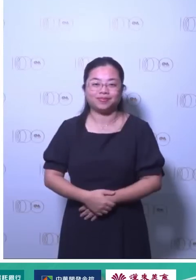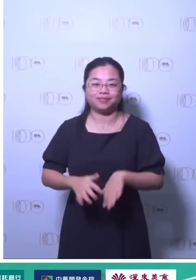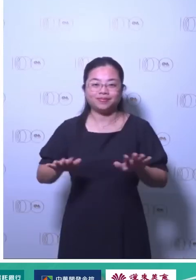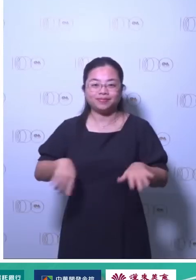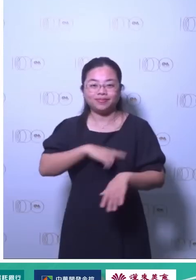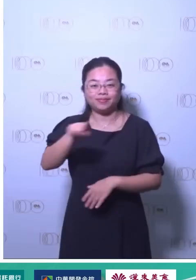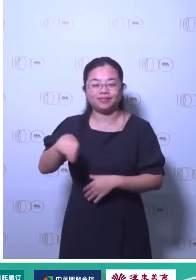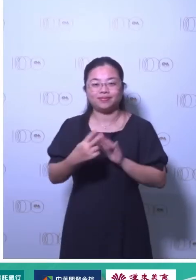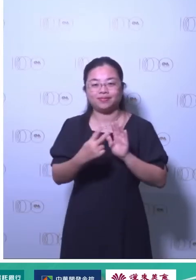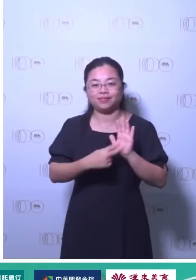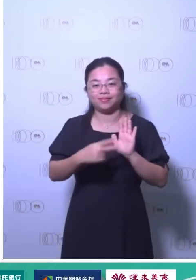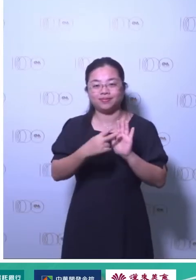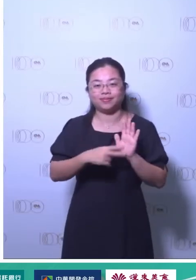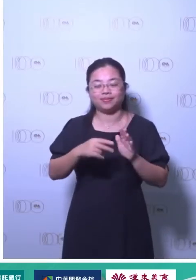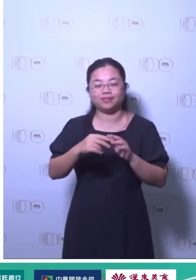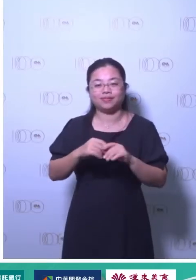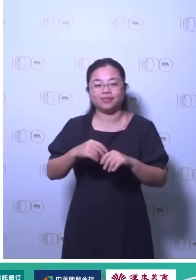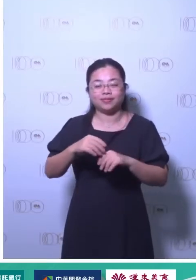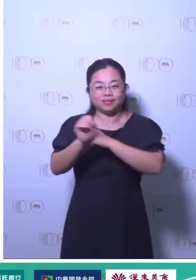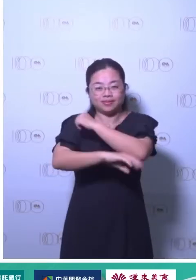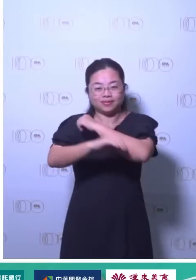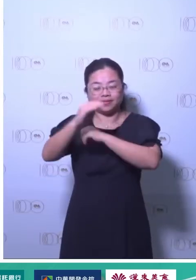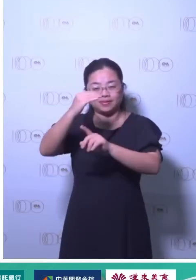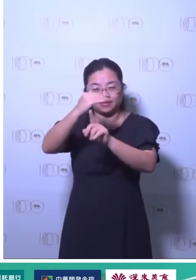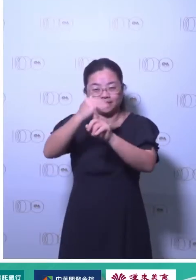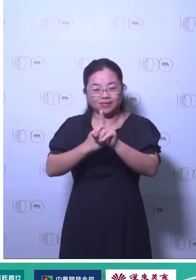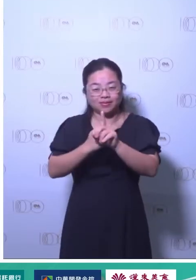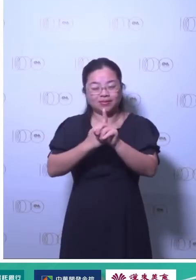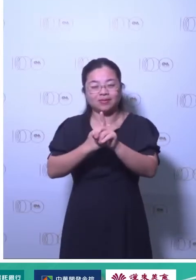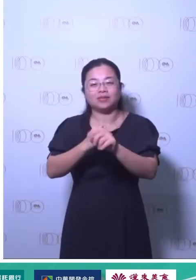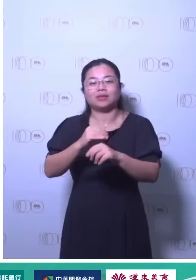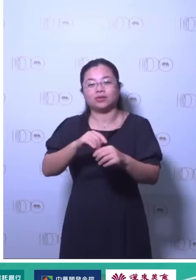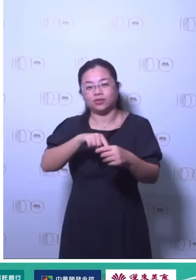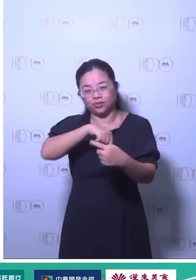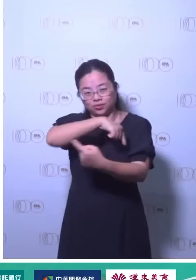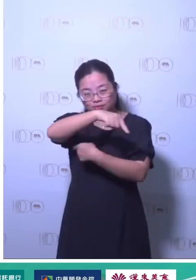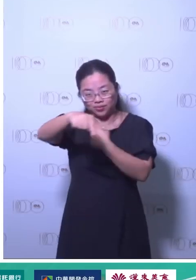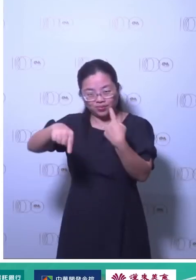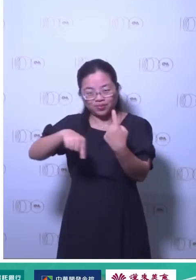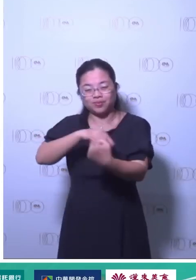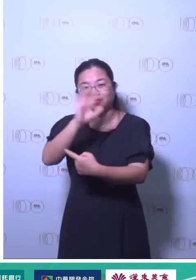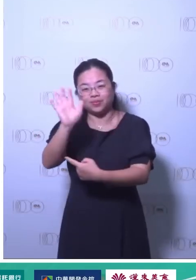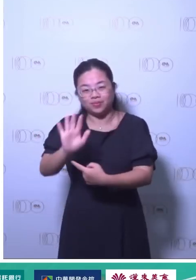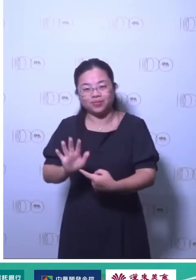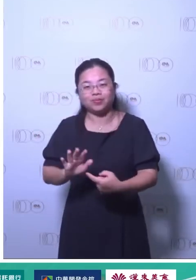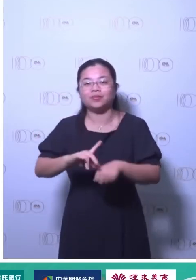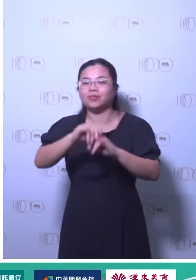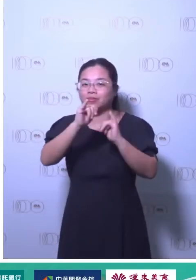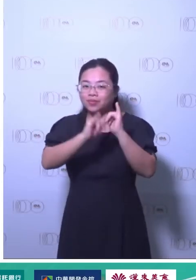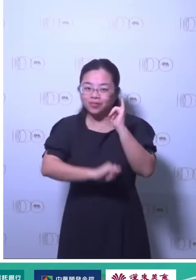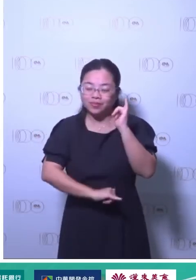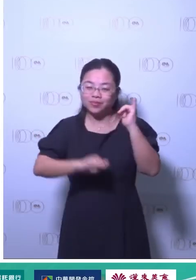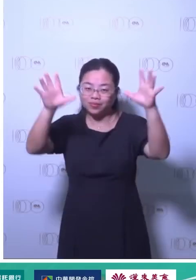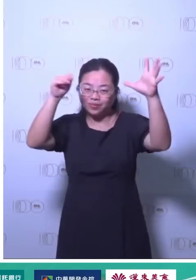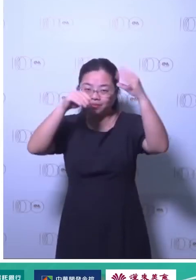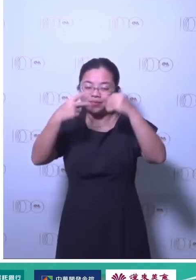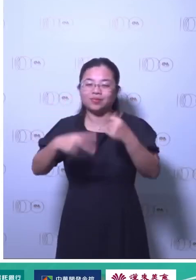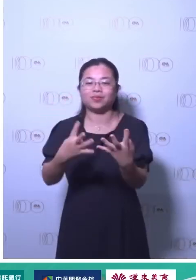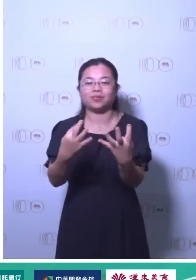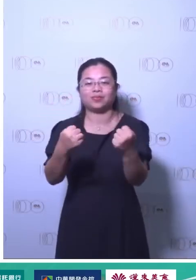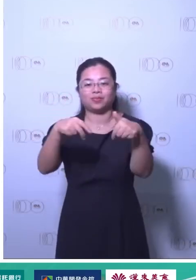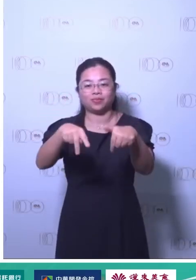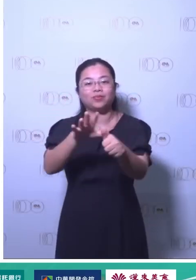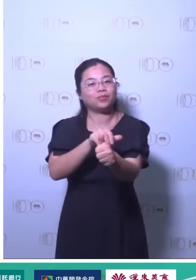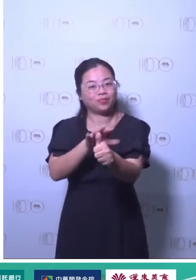越精准他就会回答你的他给你的答案就越符合你的需求大家有兴趣可以试试看他其实